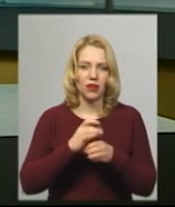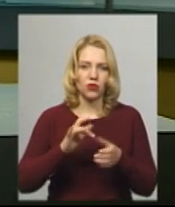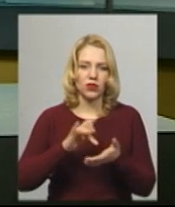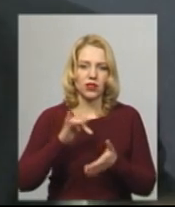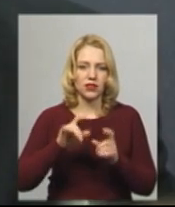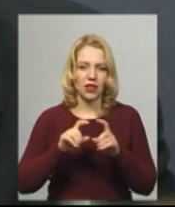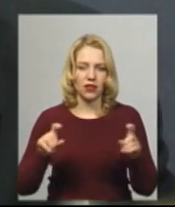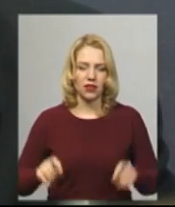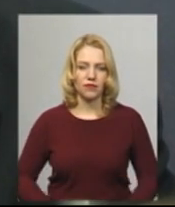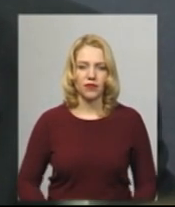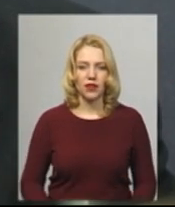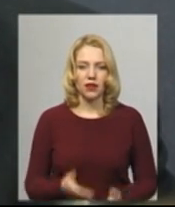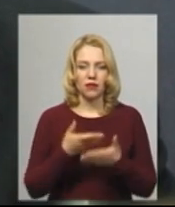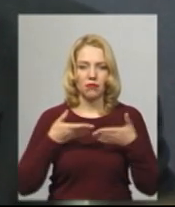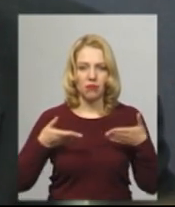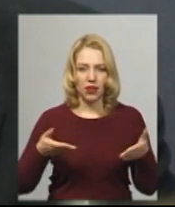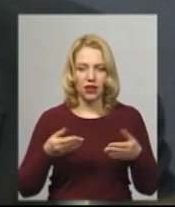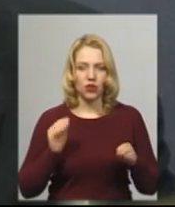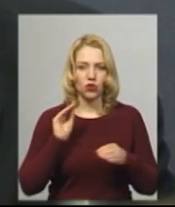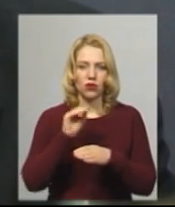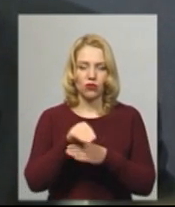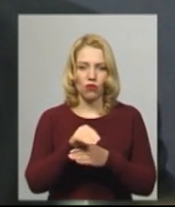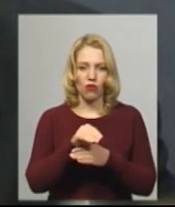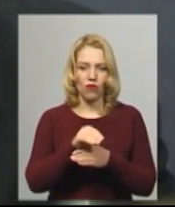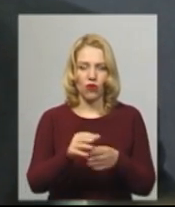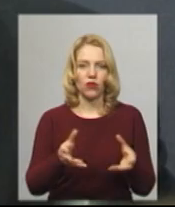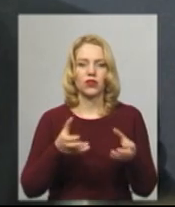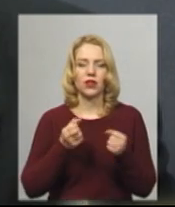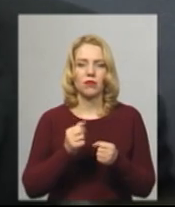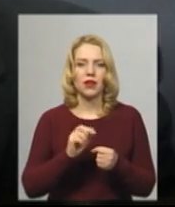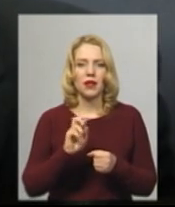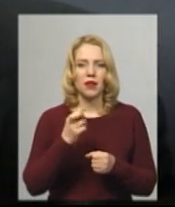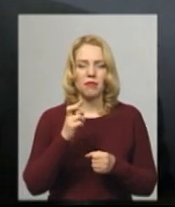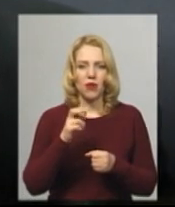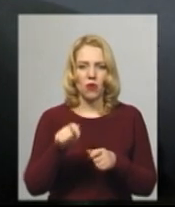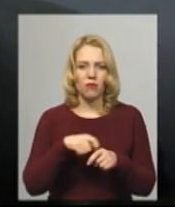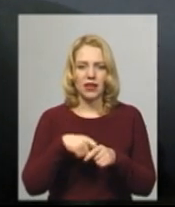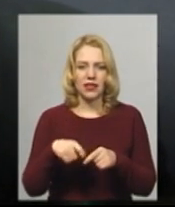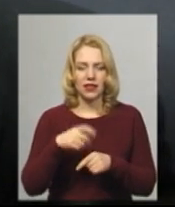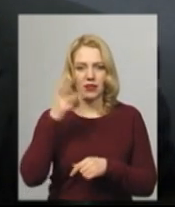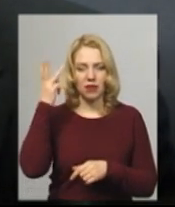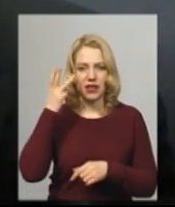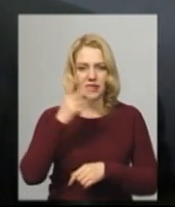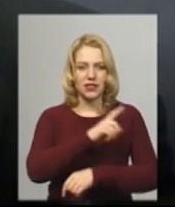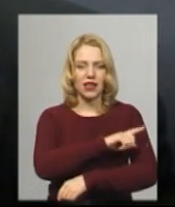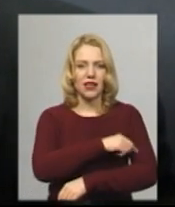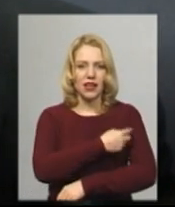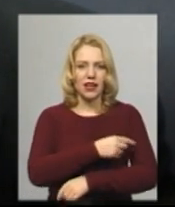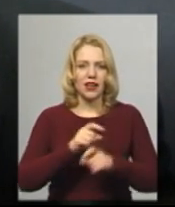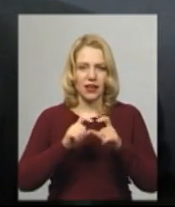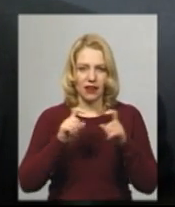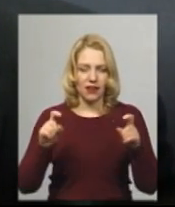Ми додатково отримали біоматеріал з Хмельницької інфекційної лікарні і сьогодні